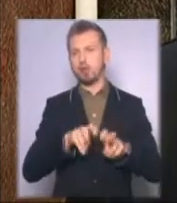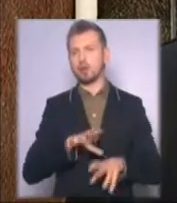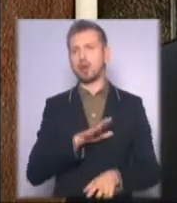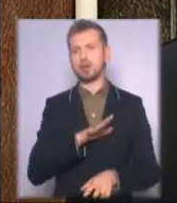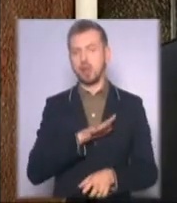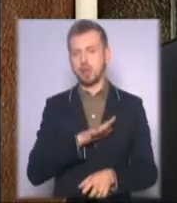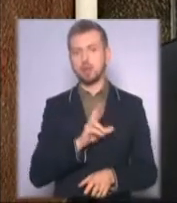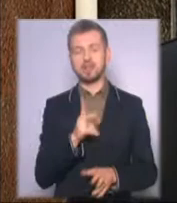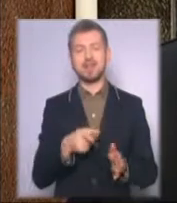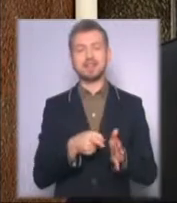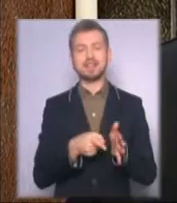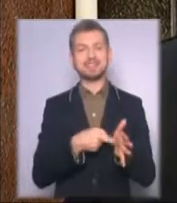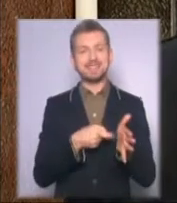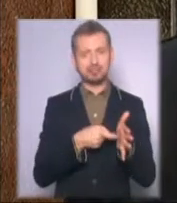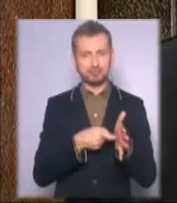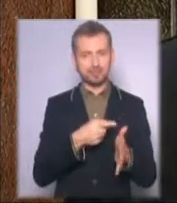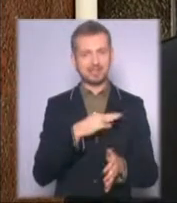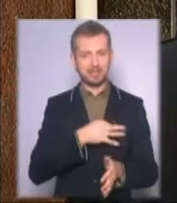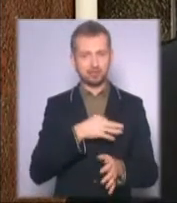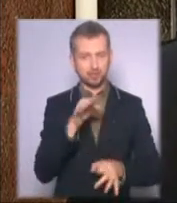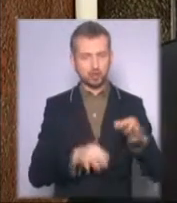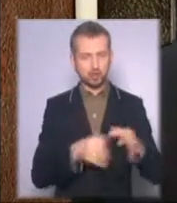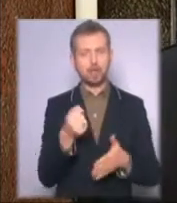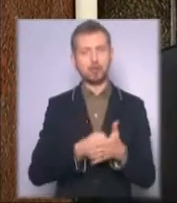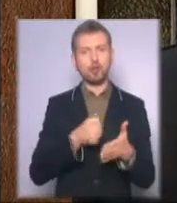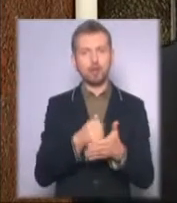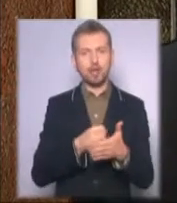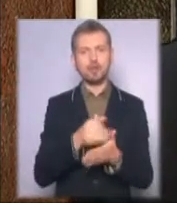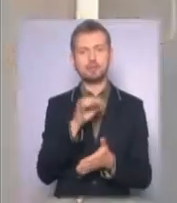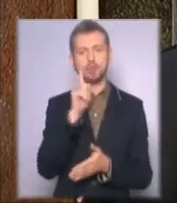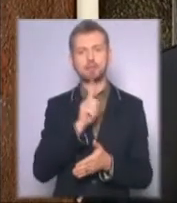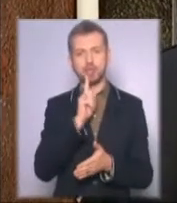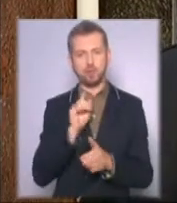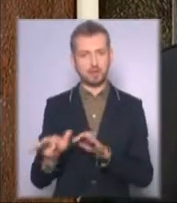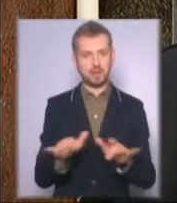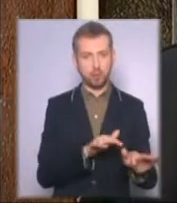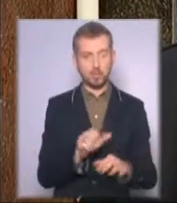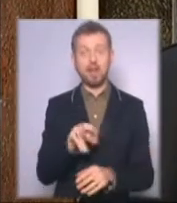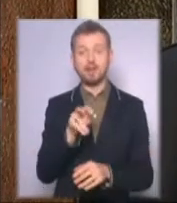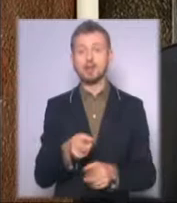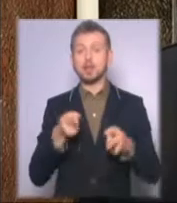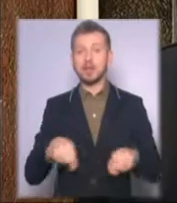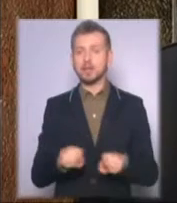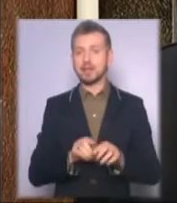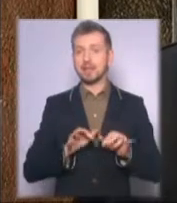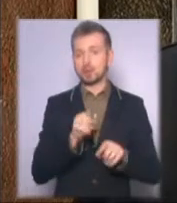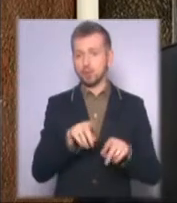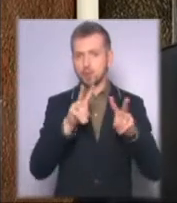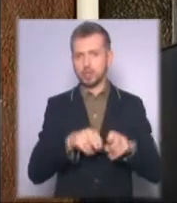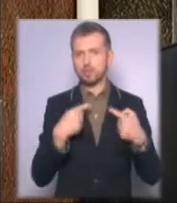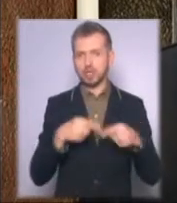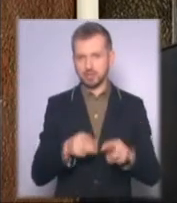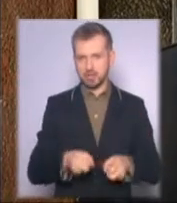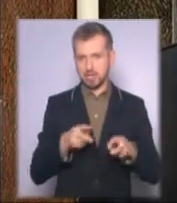як слідчі судді, клопотання про тимчасові заходи. Однак, насправді, такі заходи розглядалися в іншому кримінальному